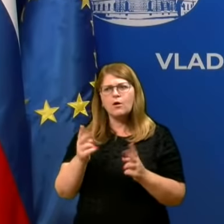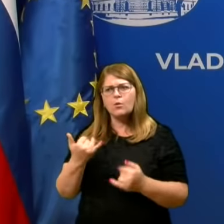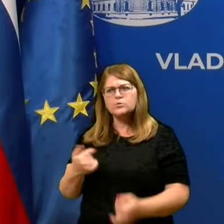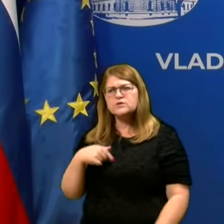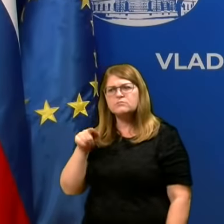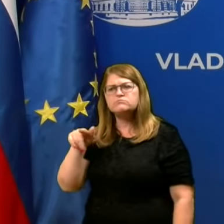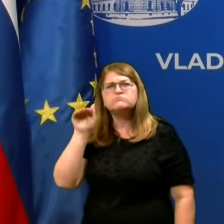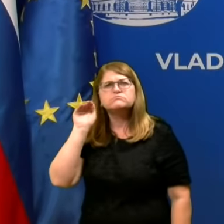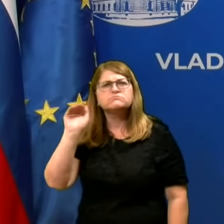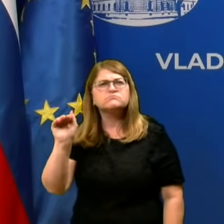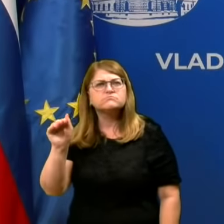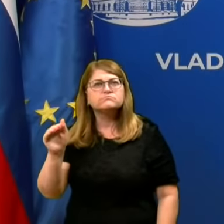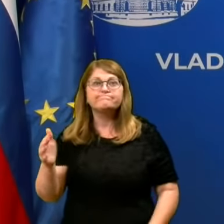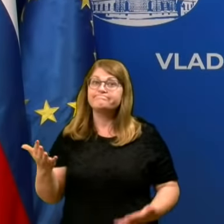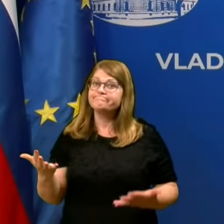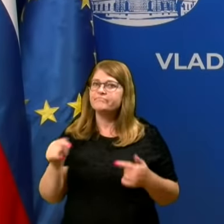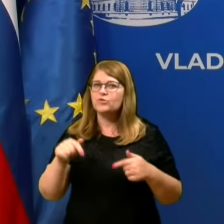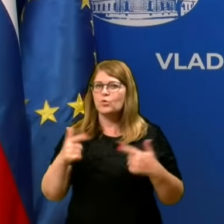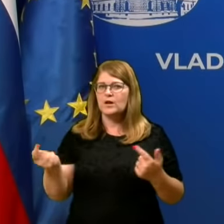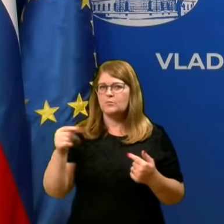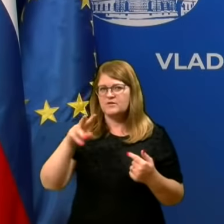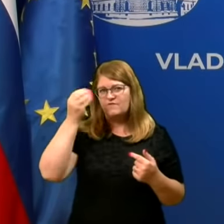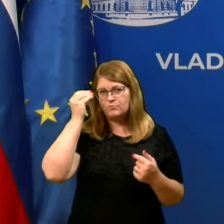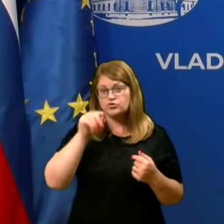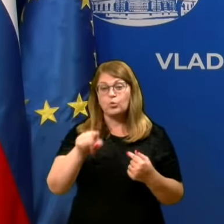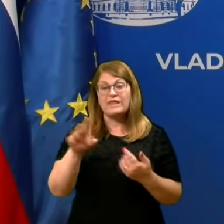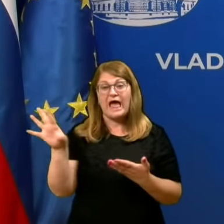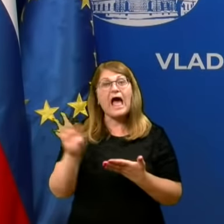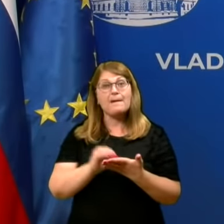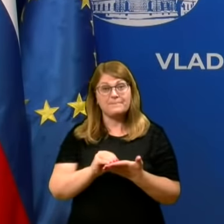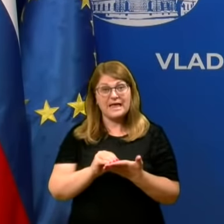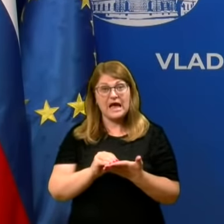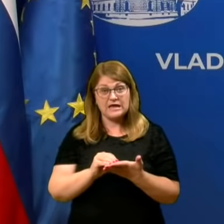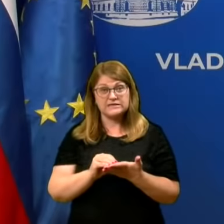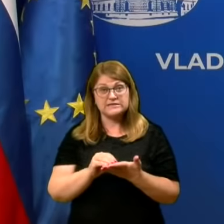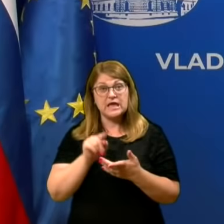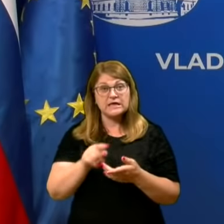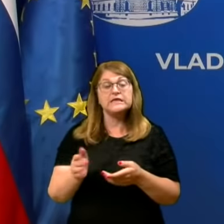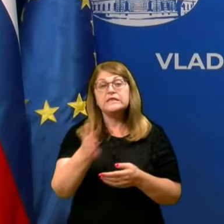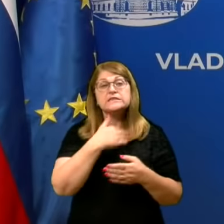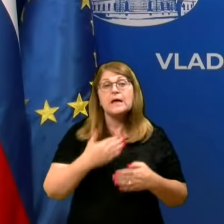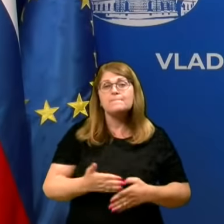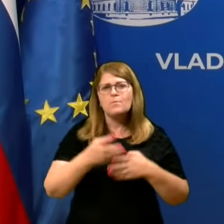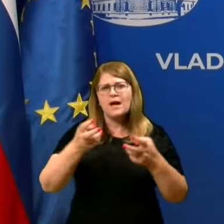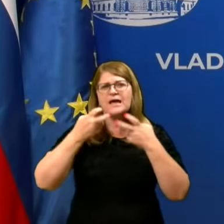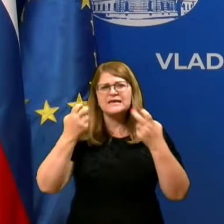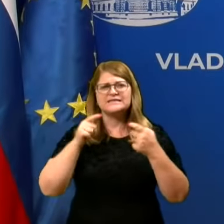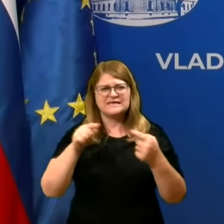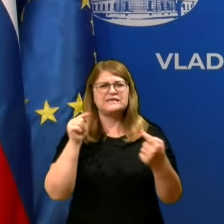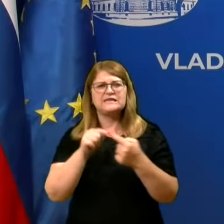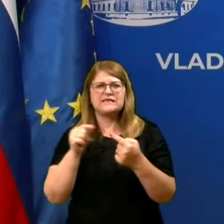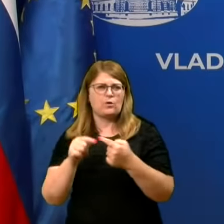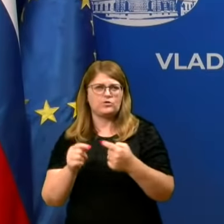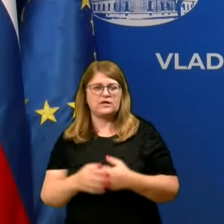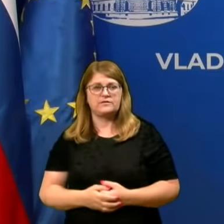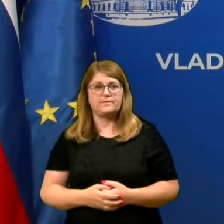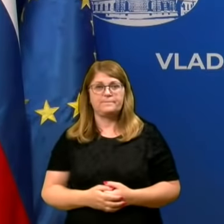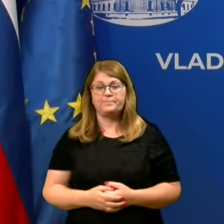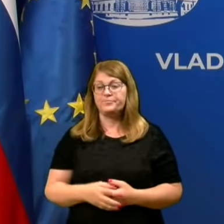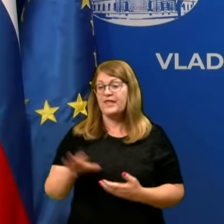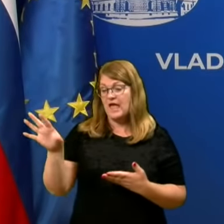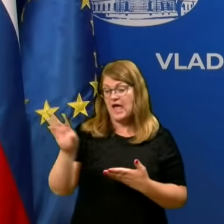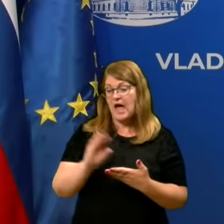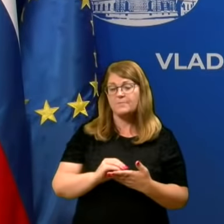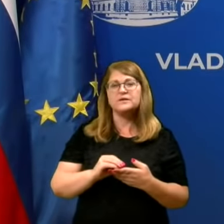obvestili? Tukaj lahko pride v poštev aplikacija, ki nam ravno pomaga preiskati te kontakte. Aplikacija pa,